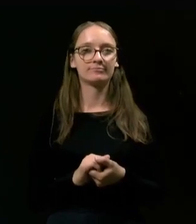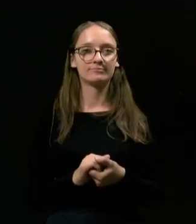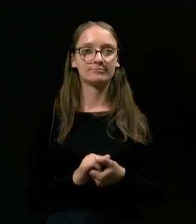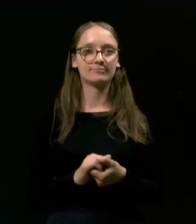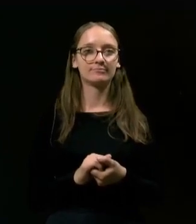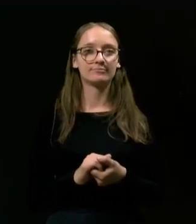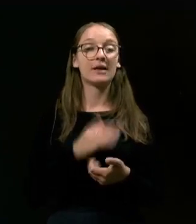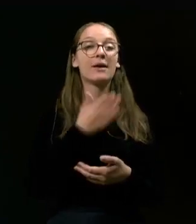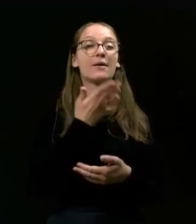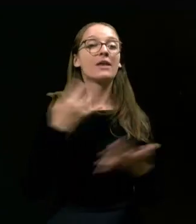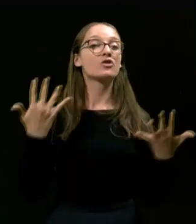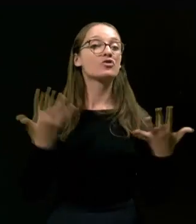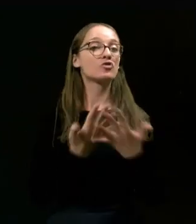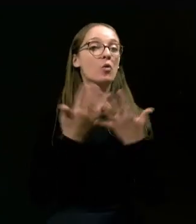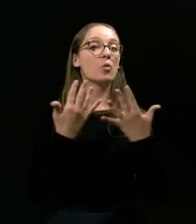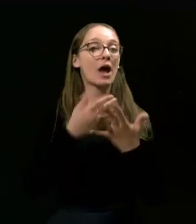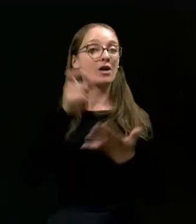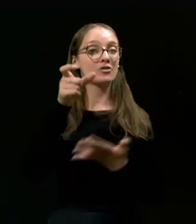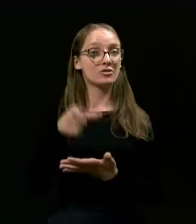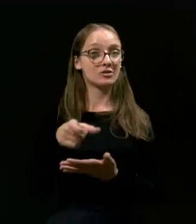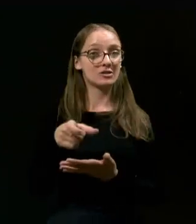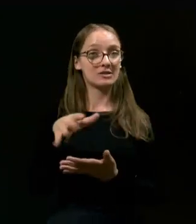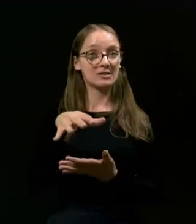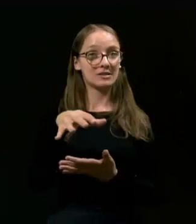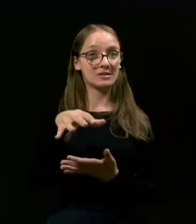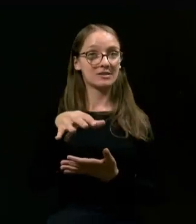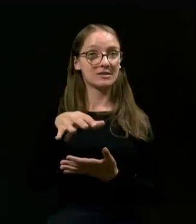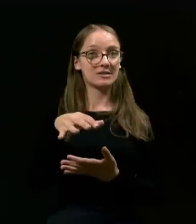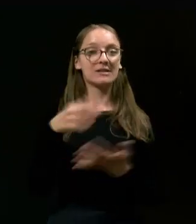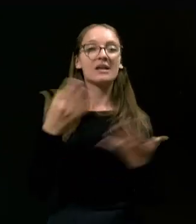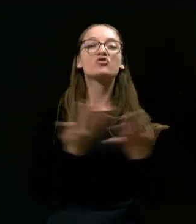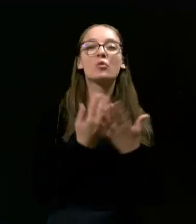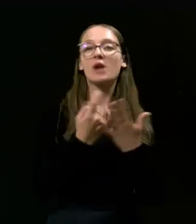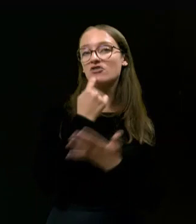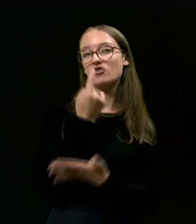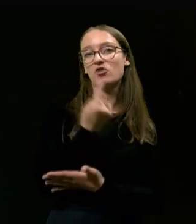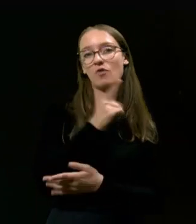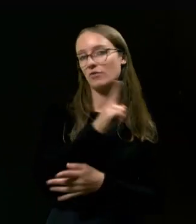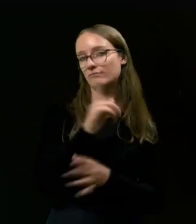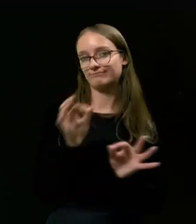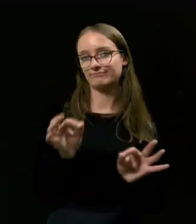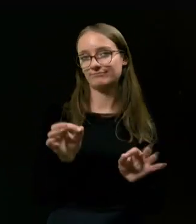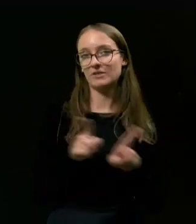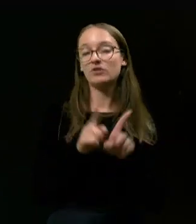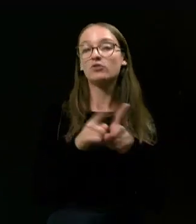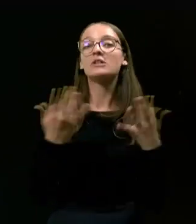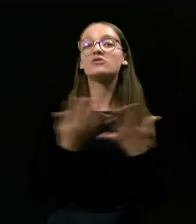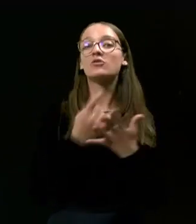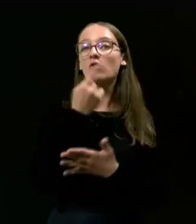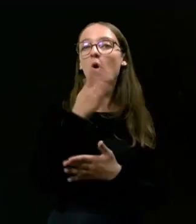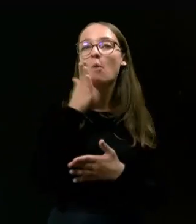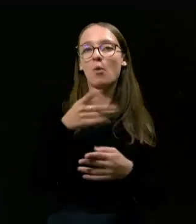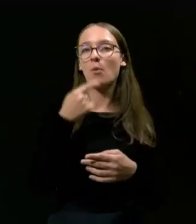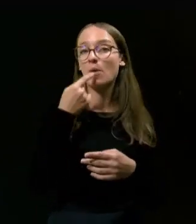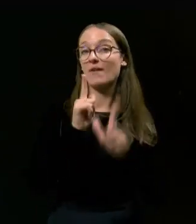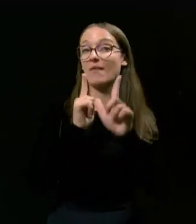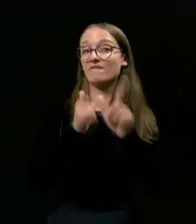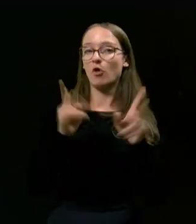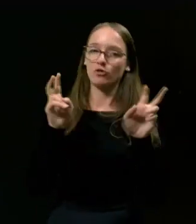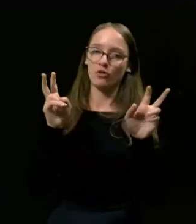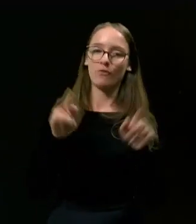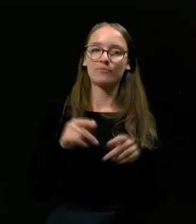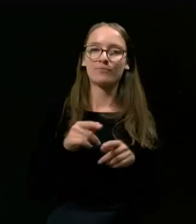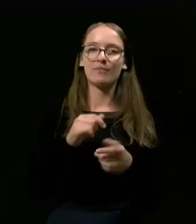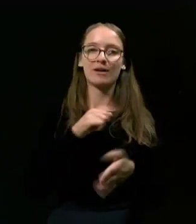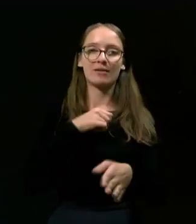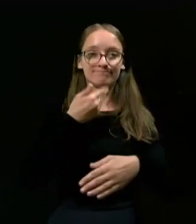In naš sovražnik je sovražni hovor. In tudi sovražnemu hovoru bomo napovedali vojno in